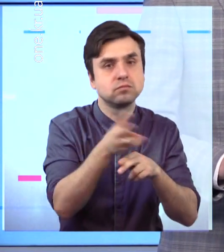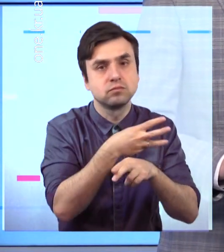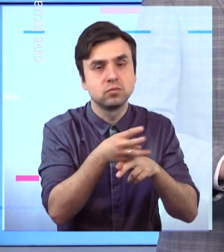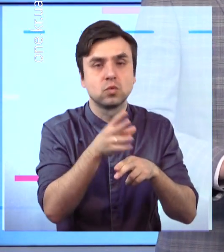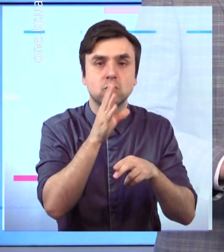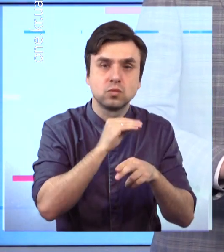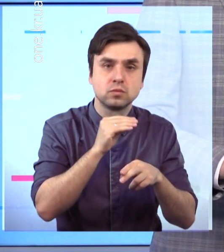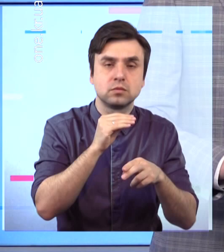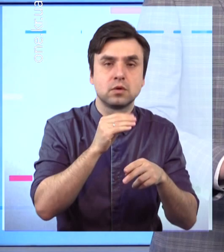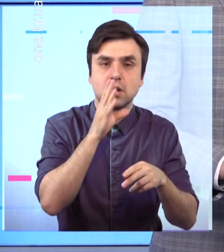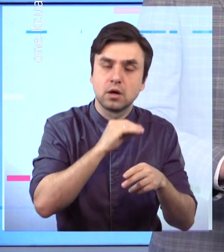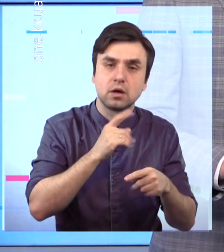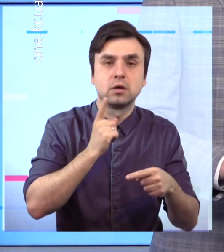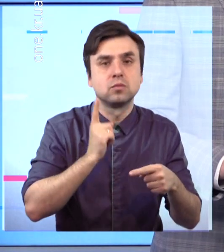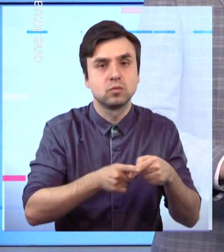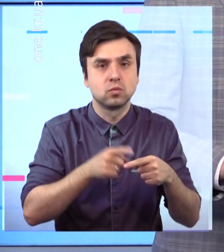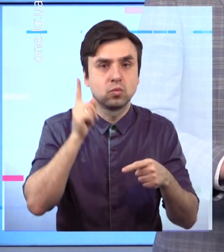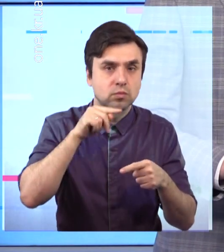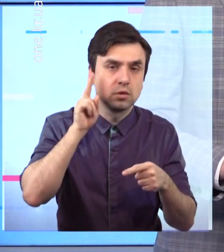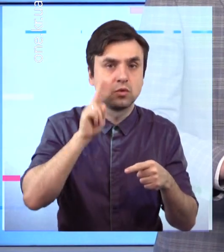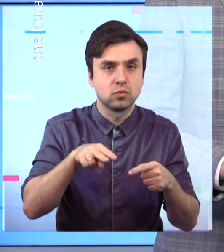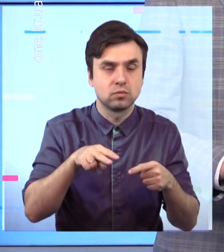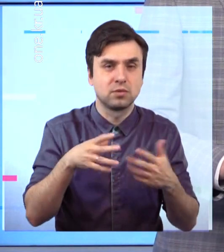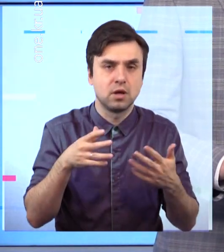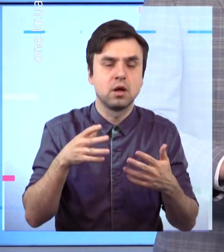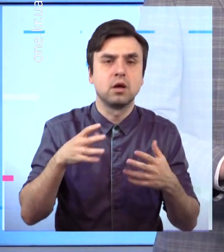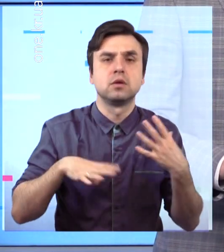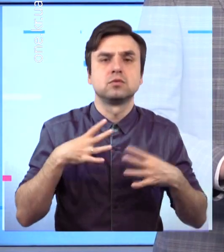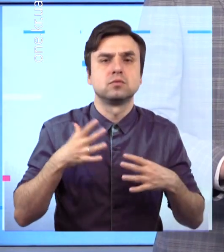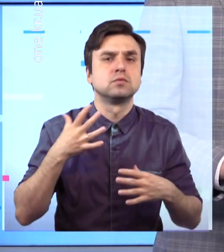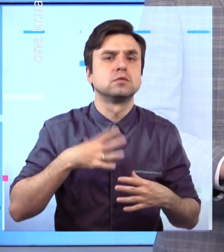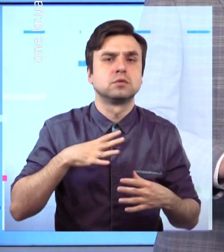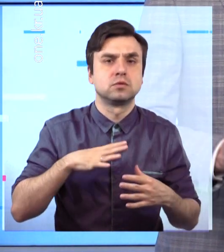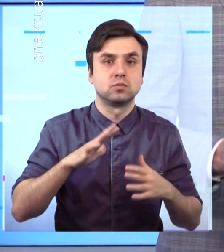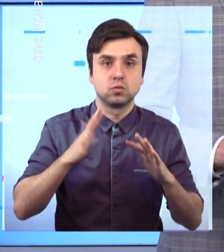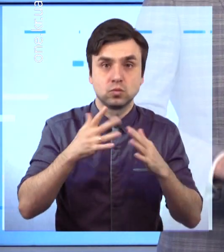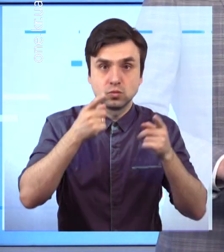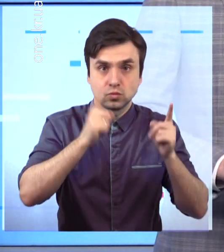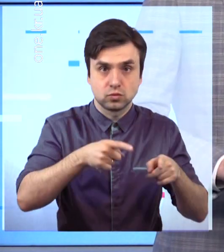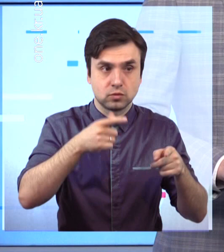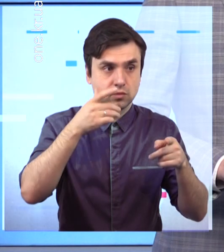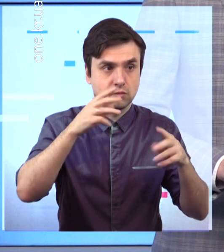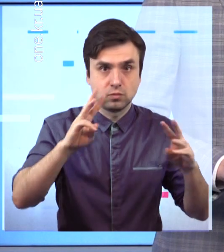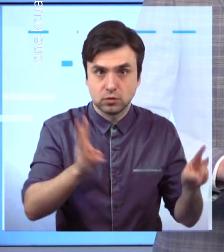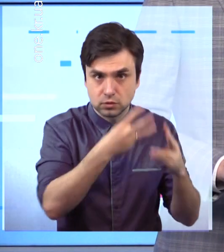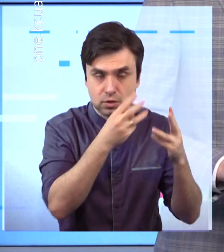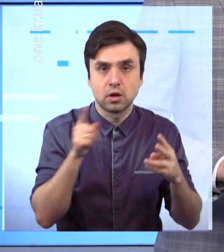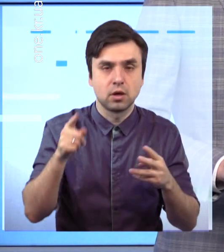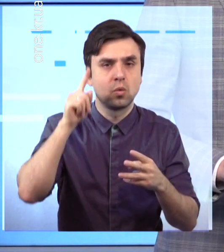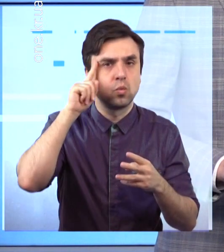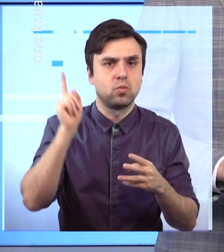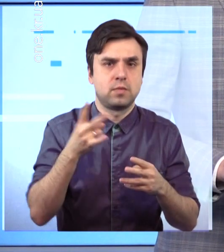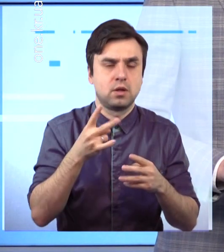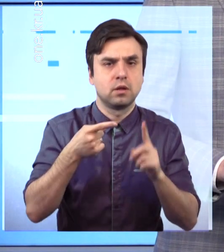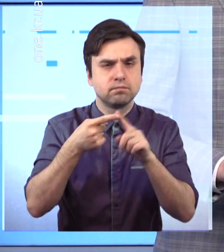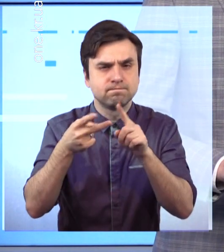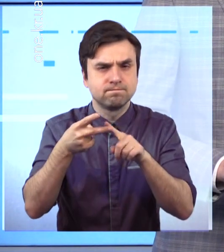навчання проводяться, аби відпрацьовувати певний алгоритм дій у разі виникнення реальної пожежі. Як проходили навчання, бачила Карина